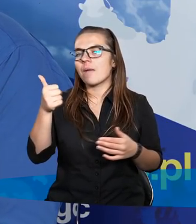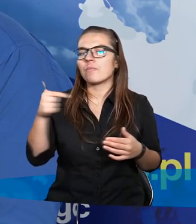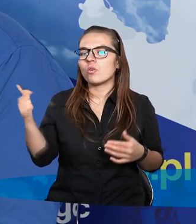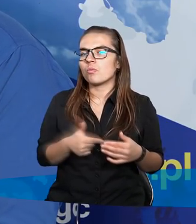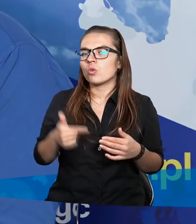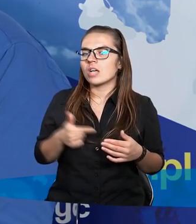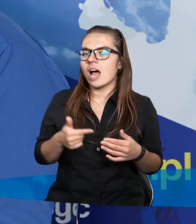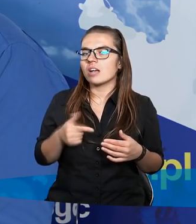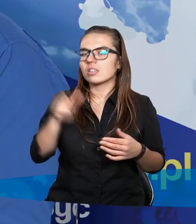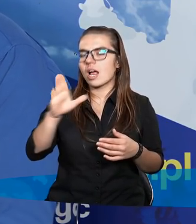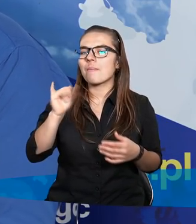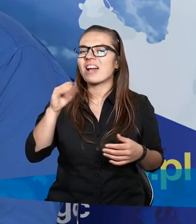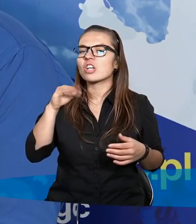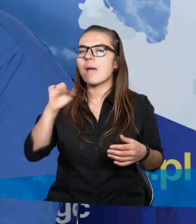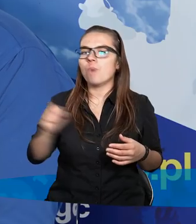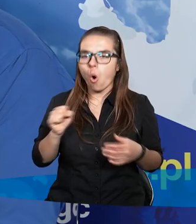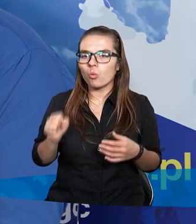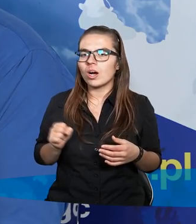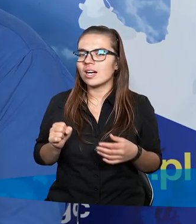zgrzeszyć z Batrzebą.